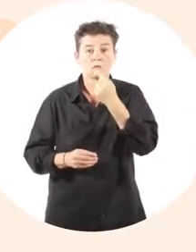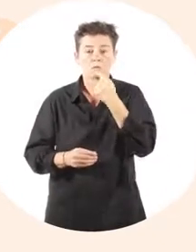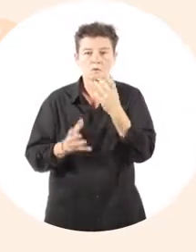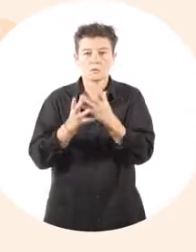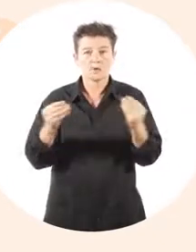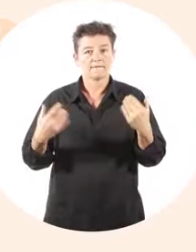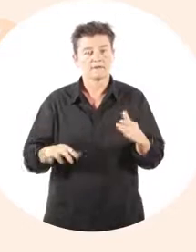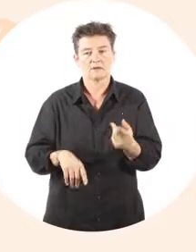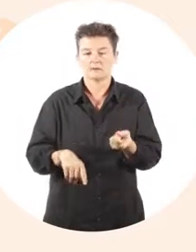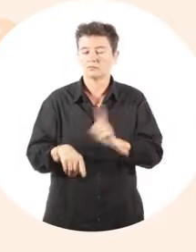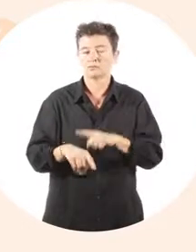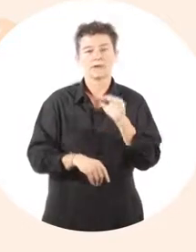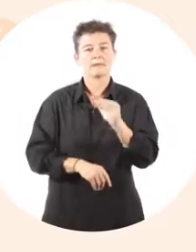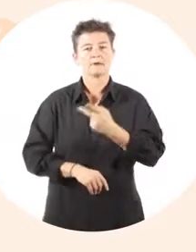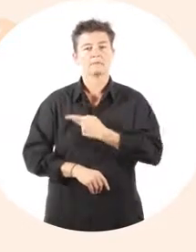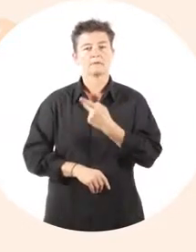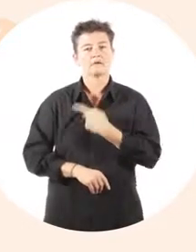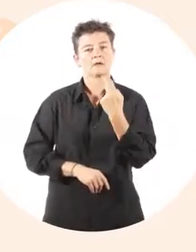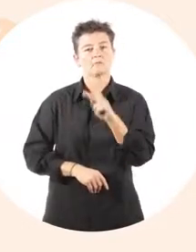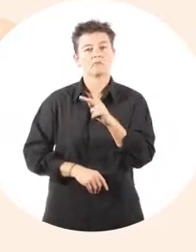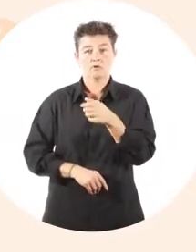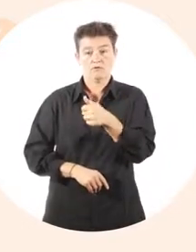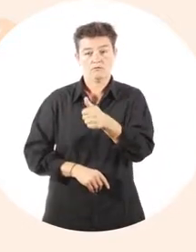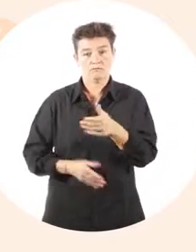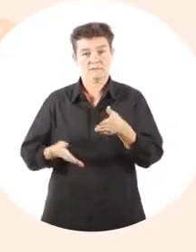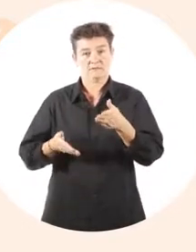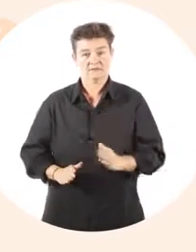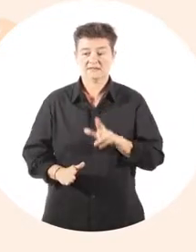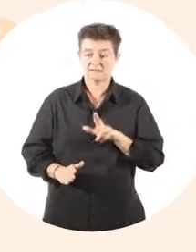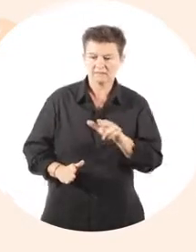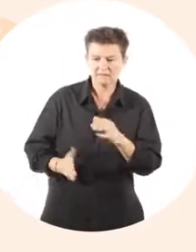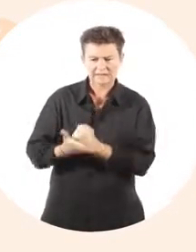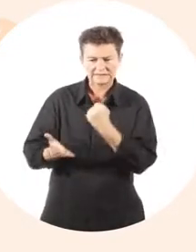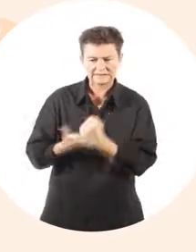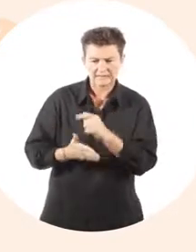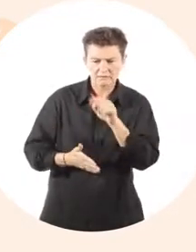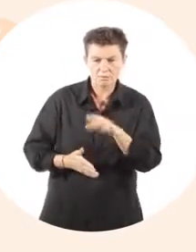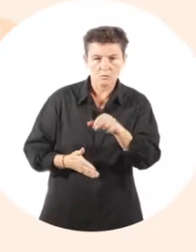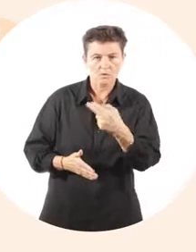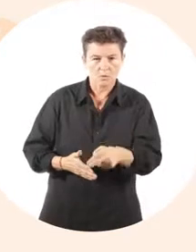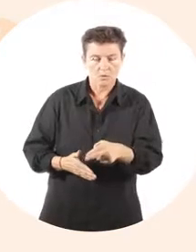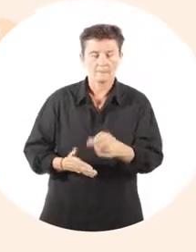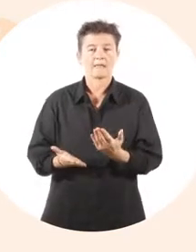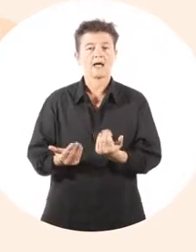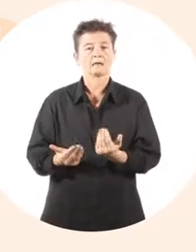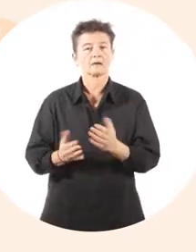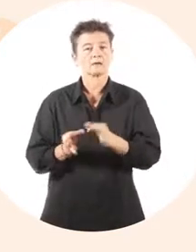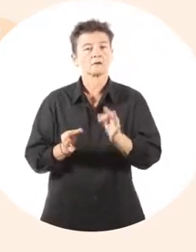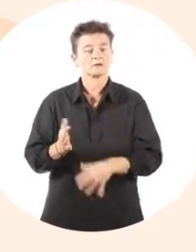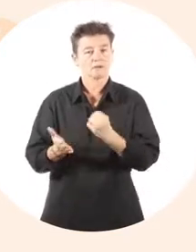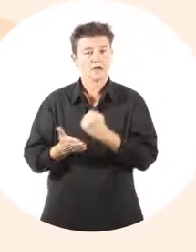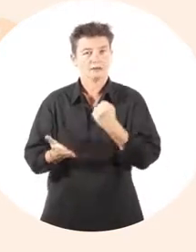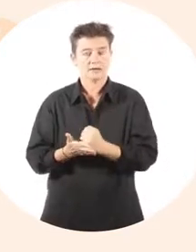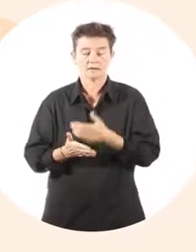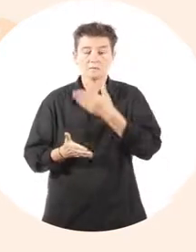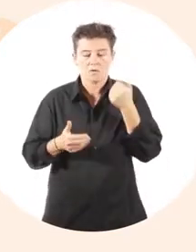la perte du goût et de l'odorat, contactez rapidement votre médecin pour qu'il décide si vous devez être testé. En attendant